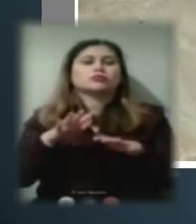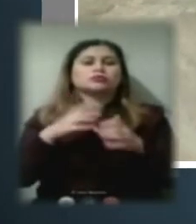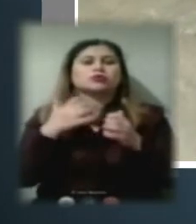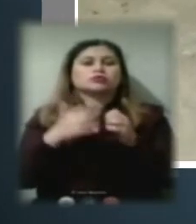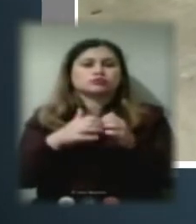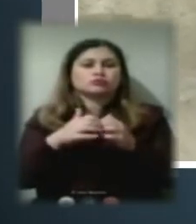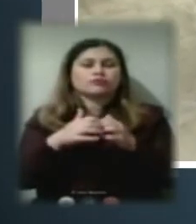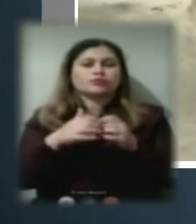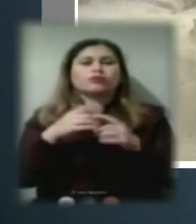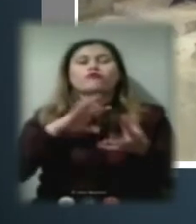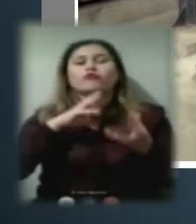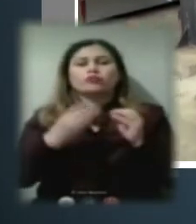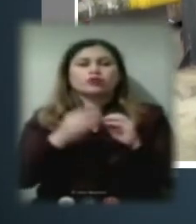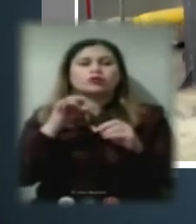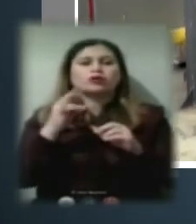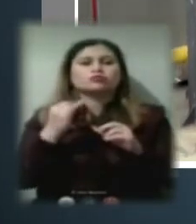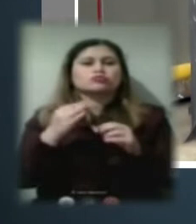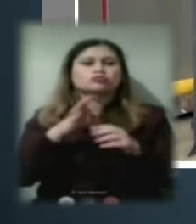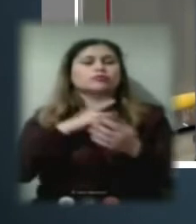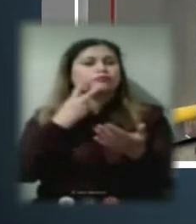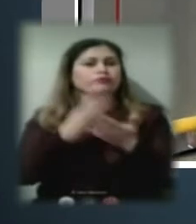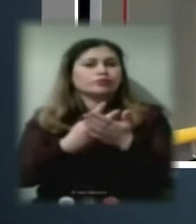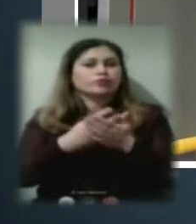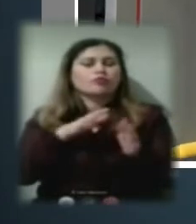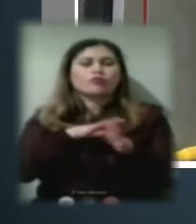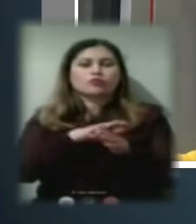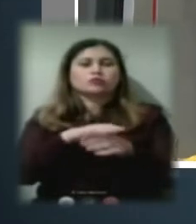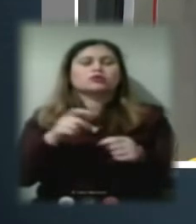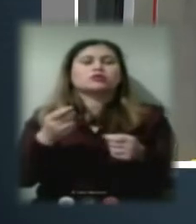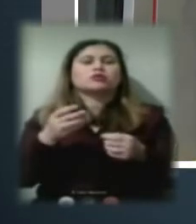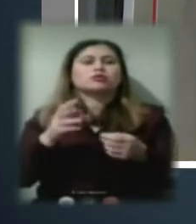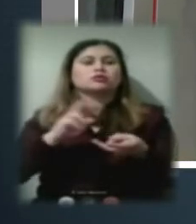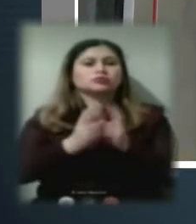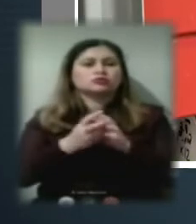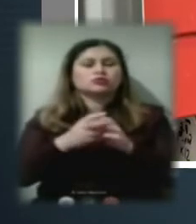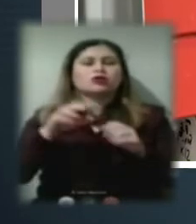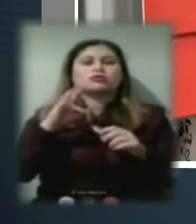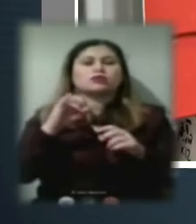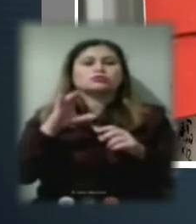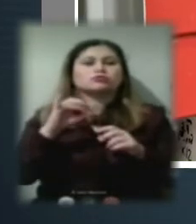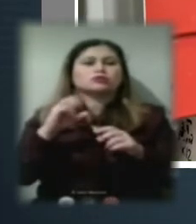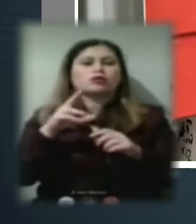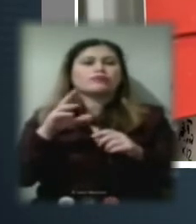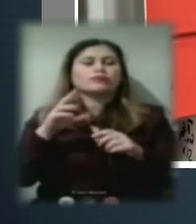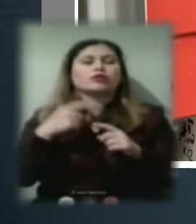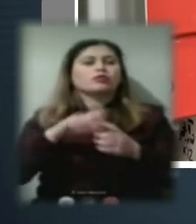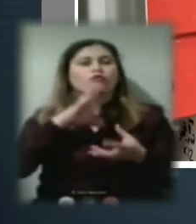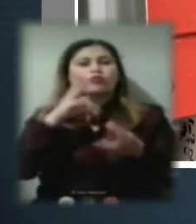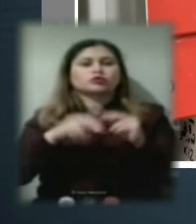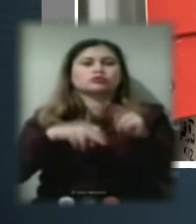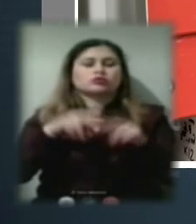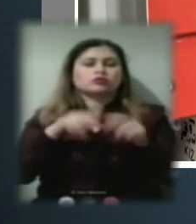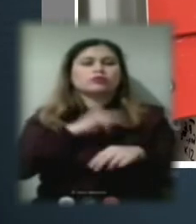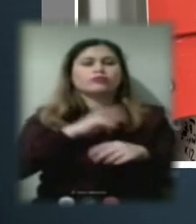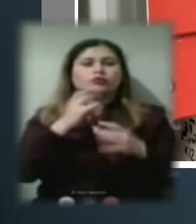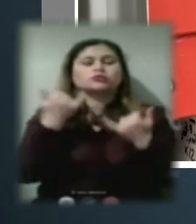реконструкція передбачала повну заміну насосного котельного обладнання та загальнобудівельні роботи. Станом на сьогоднішній